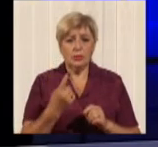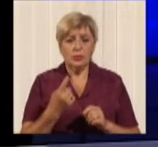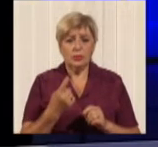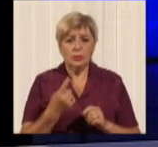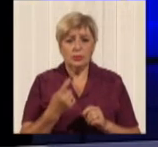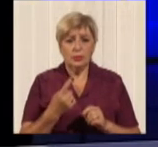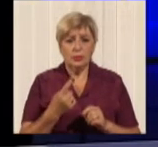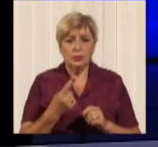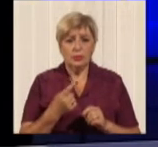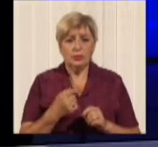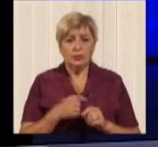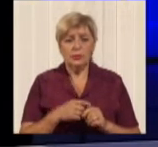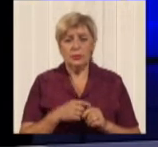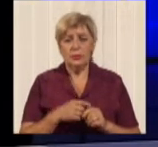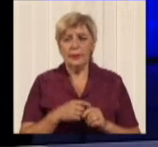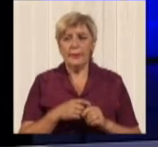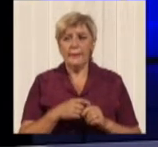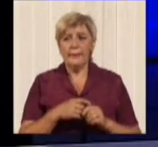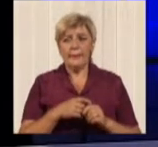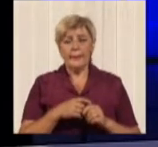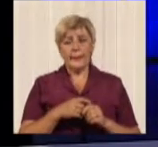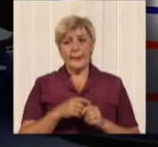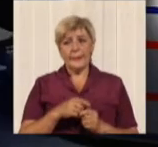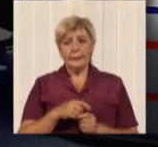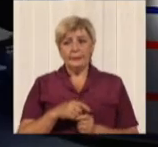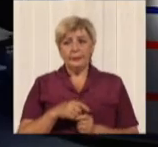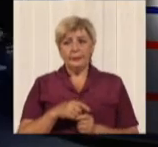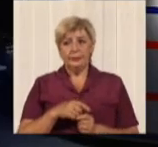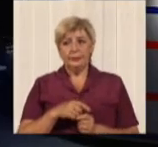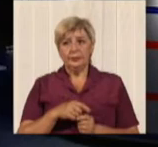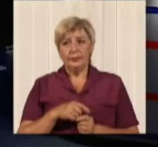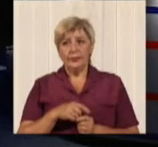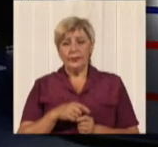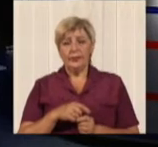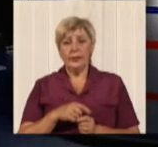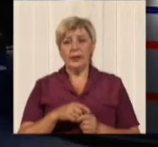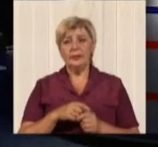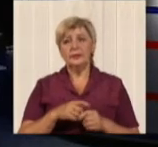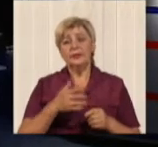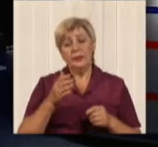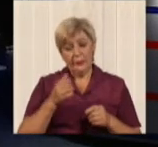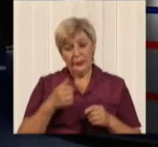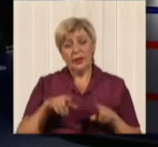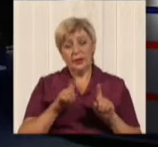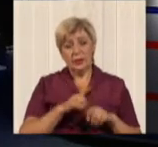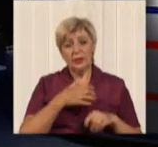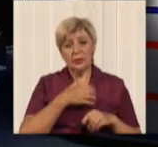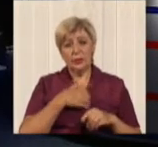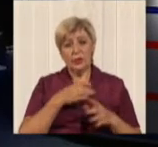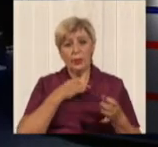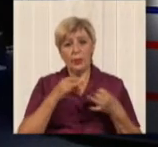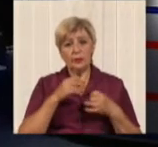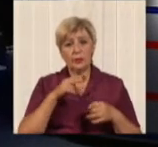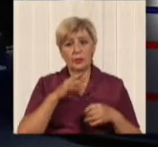льготчиків. Все. Дякую вам. Ось така думка. Ну, власне, до речі, далі я хотіла поговорити про льготні категорії.